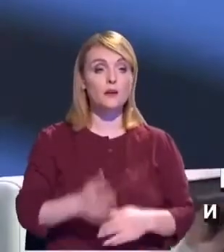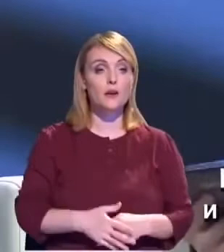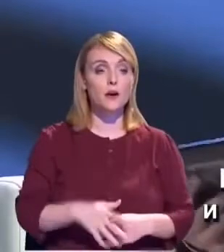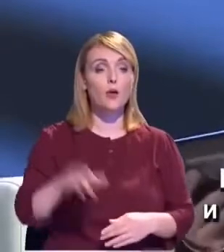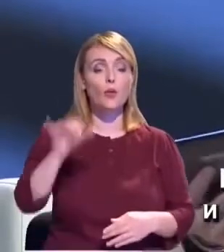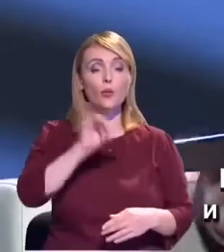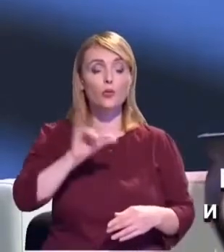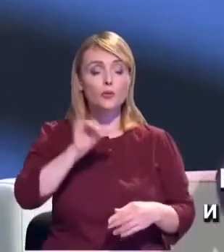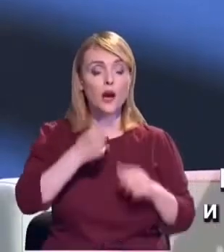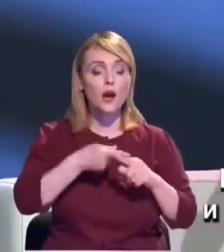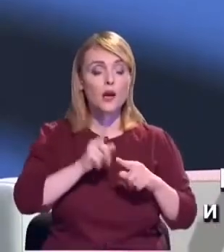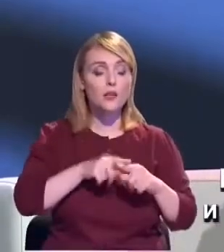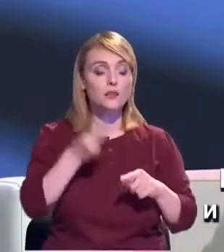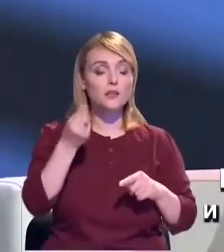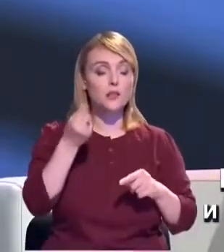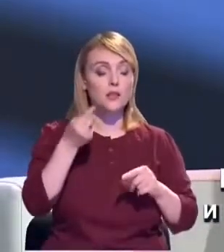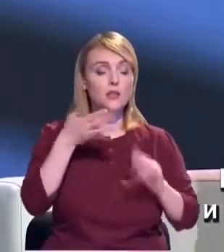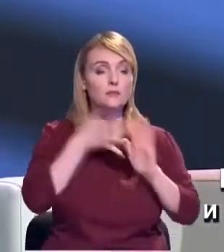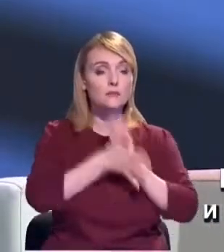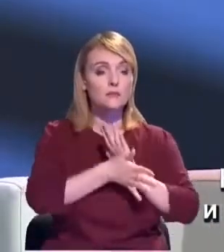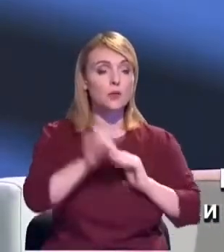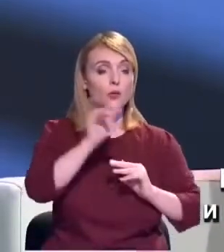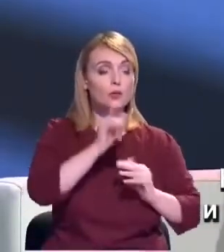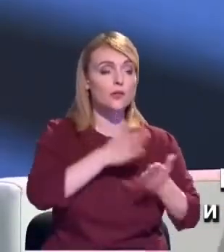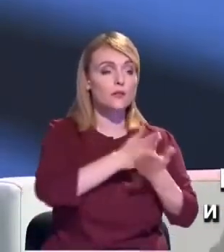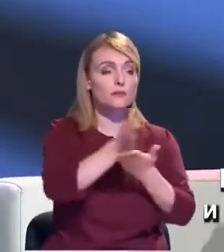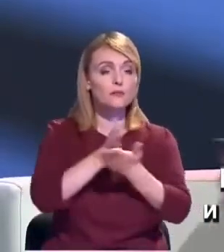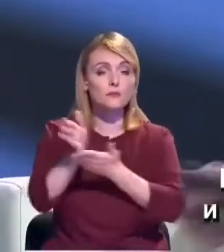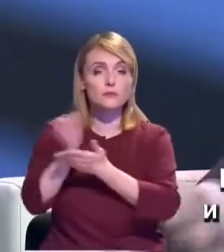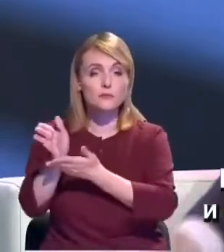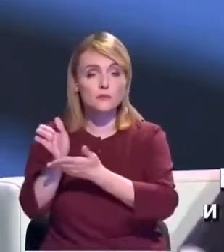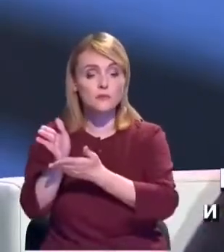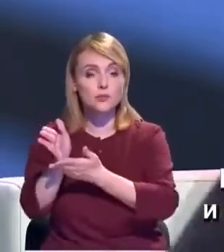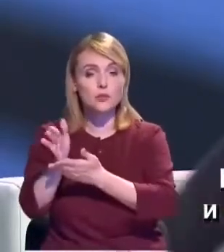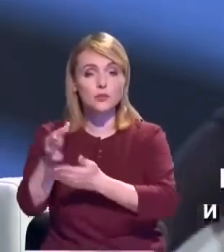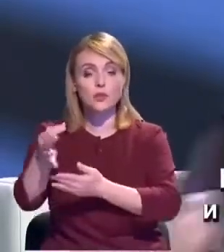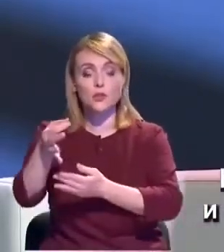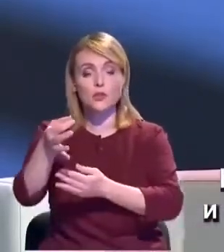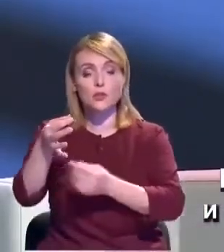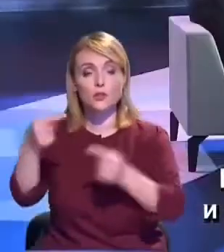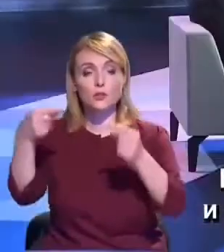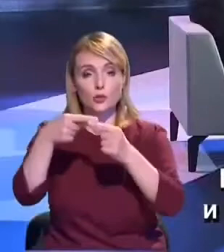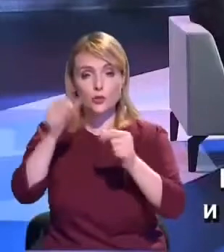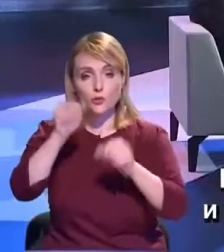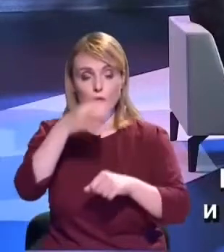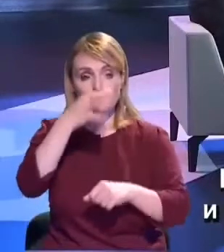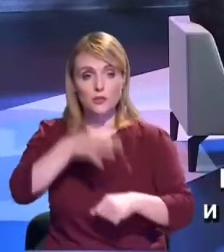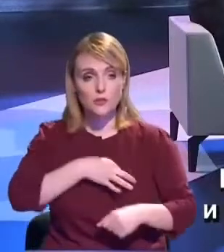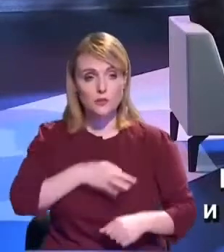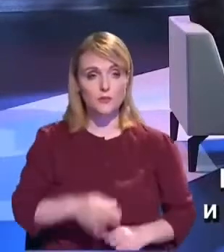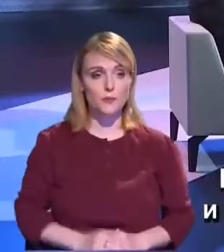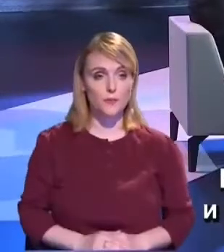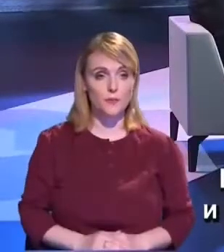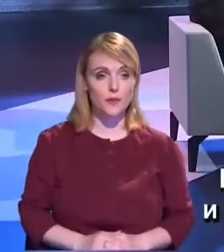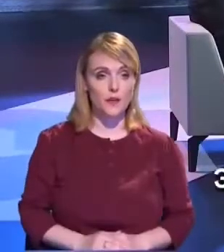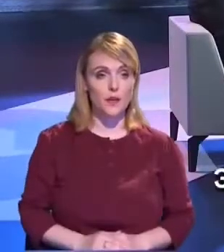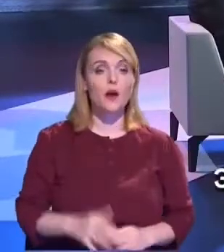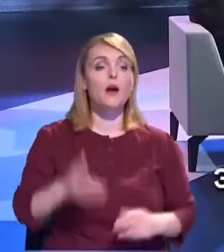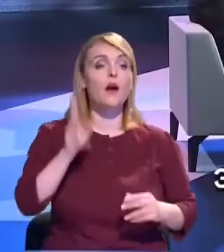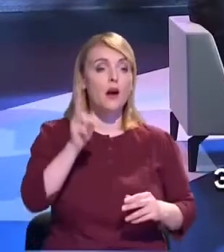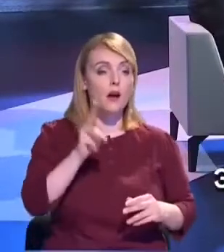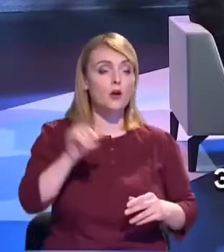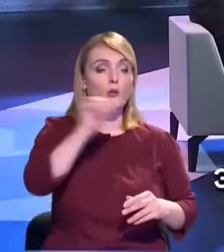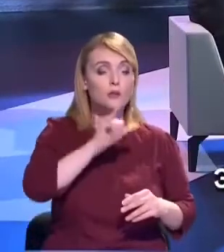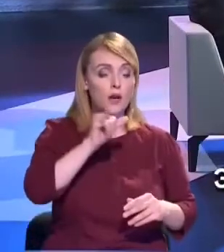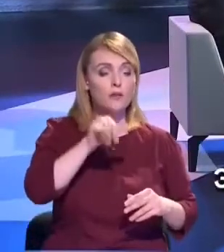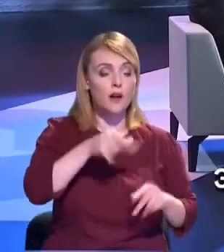direcționați, de fapt, banii, resursele financiare și cât de eficient, la etapă aceasta, ele sunt alocate? Depinde de